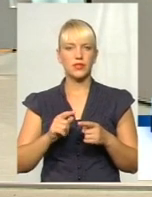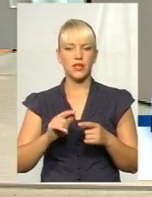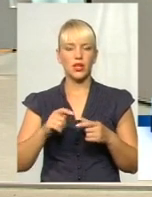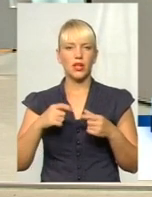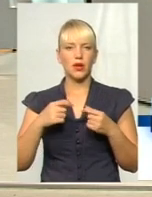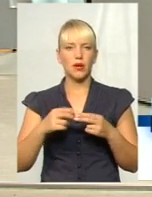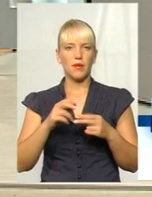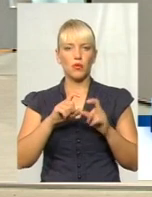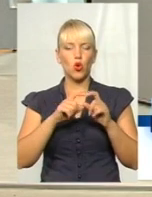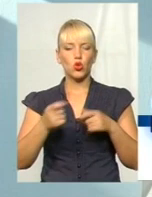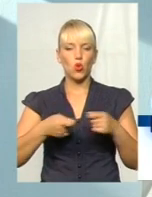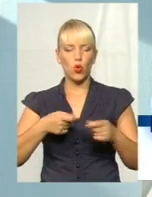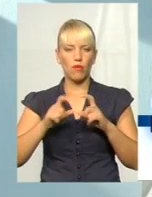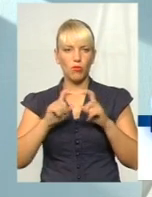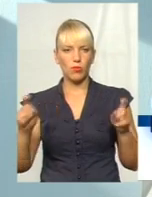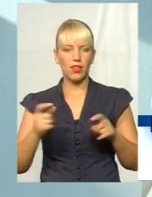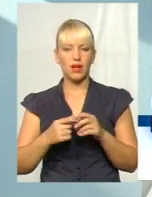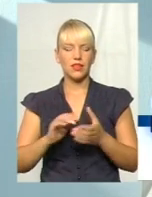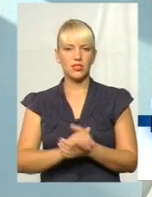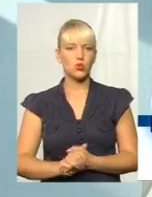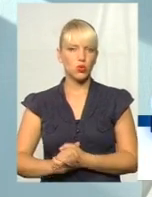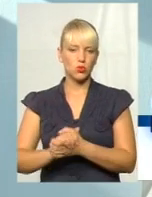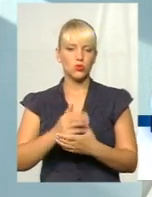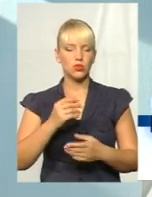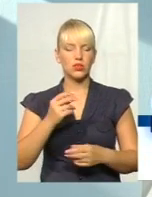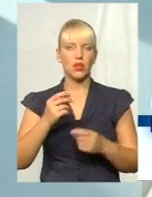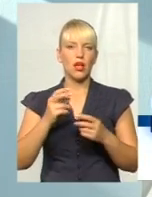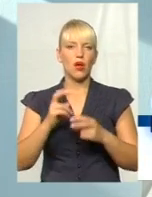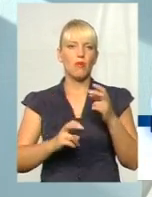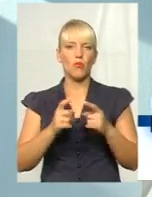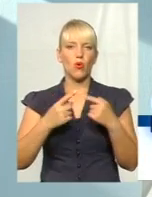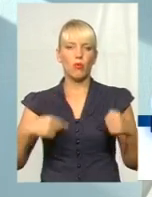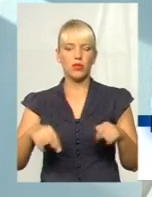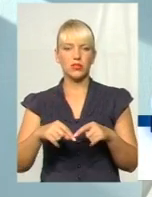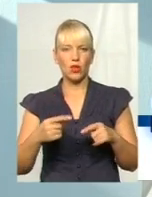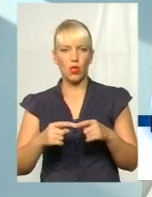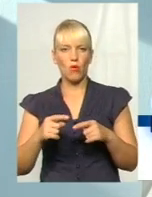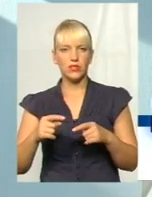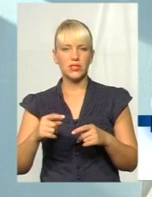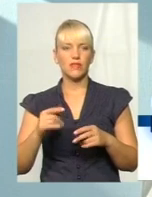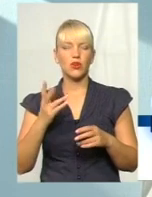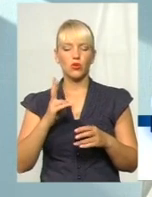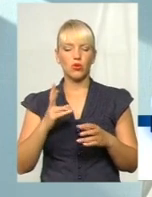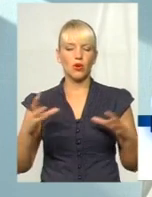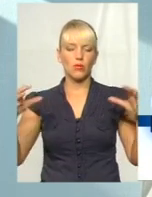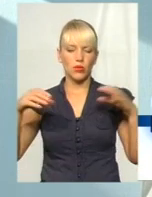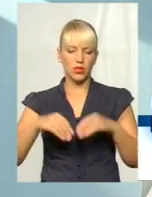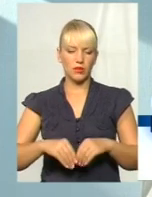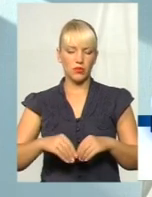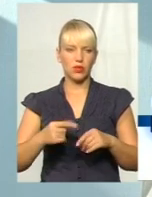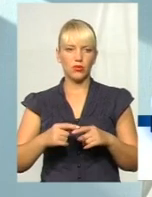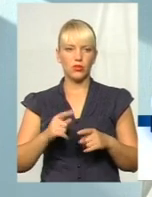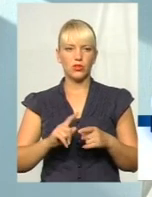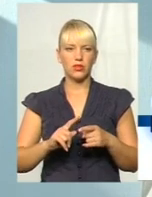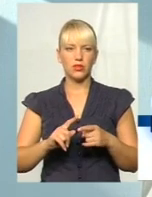з Союзом промисловців-підприємців, які, звичайно, об'єднують в собі дуже багато бізнес-скіл, потужних підприємств по